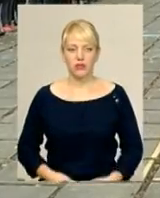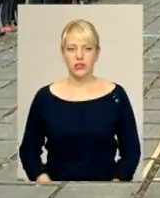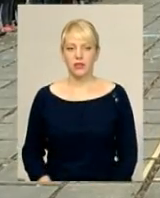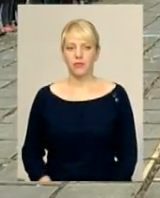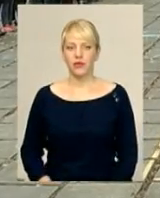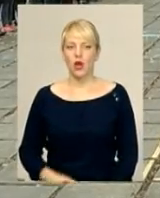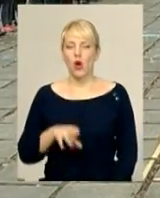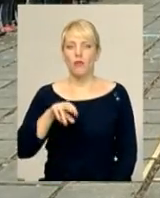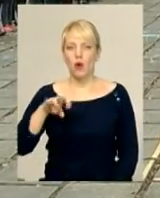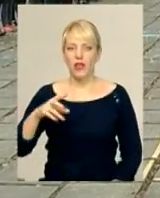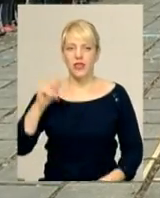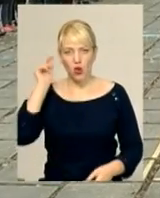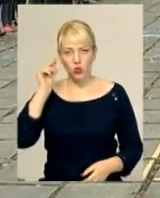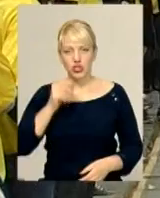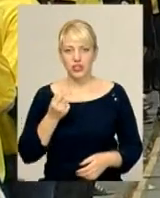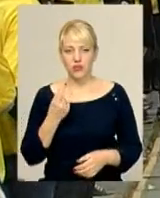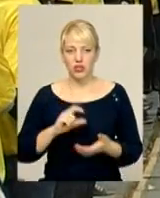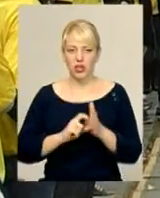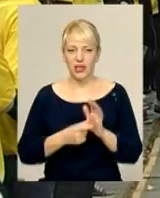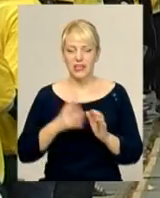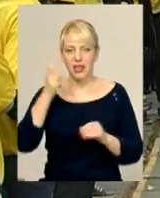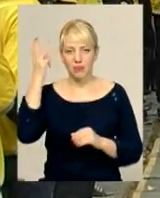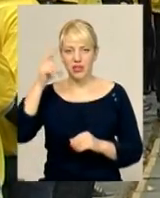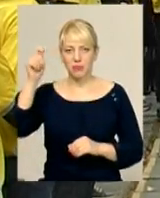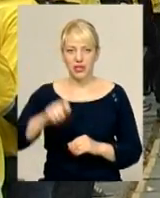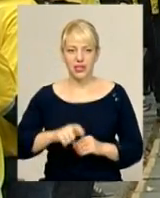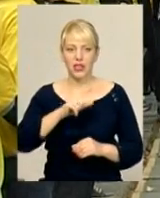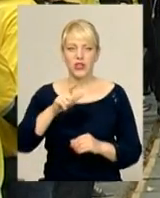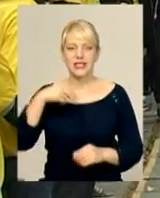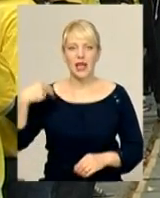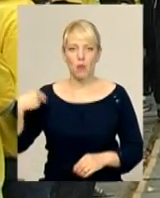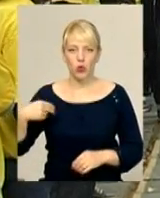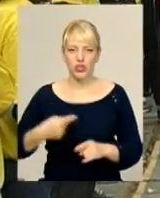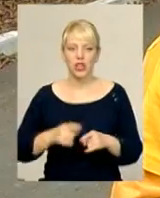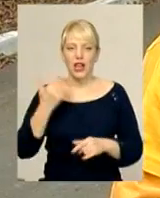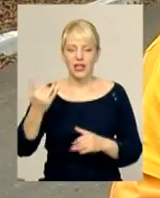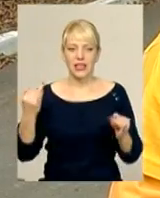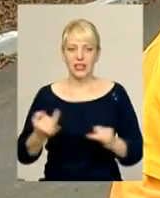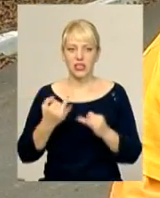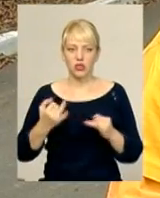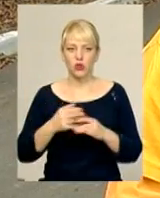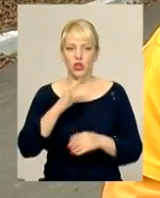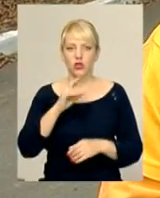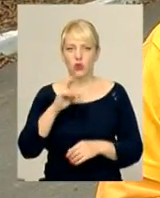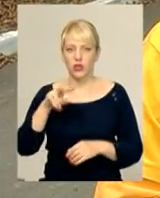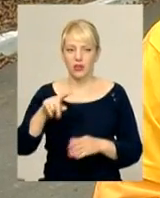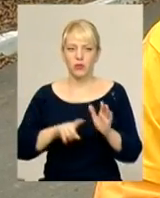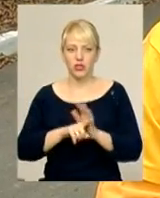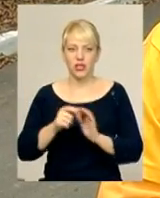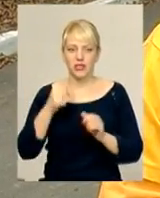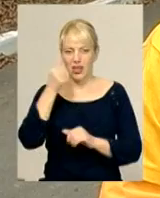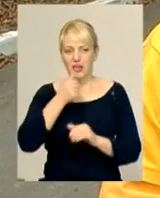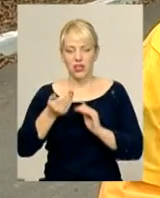Поліна – учениця 11 класу. На Хмельниччину приїхала із Запоріжжя. Її історія у «Соколі» почалася рік тому.